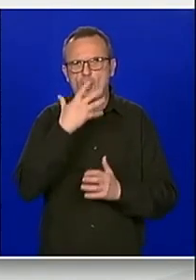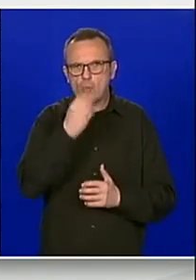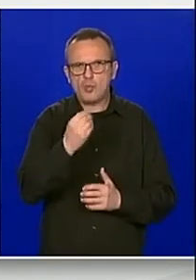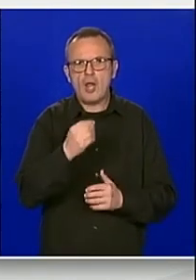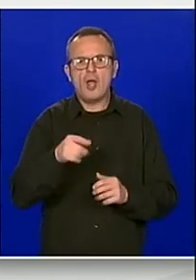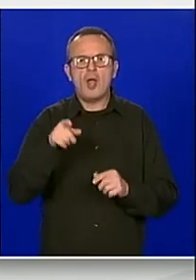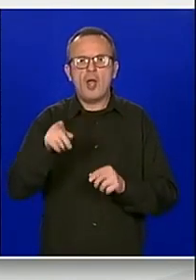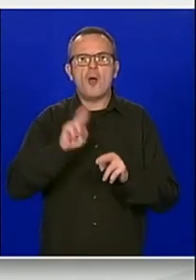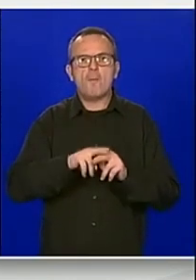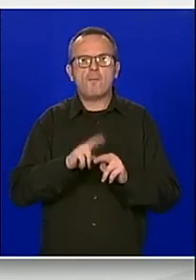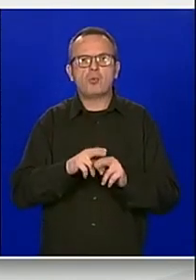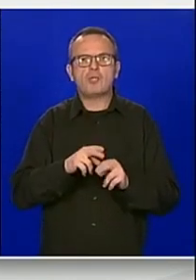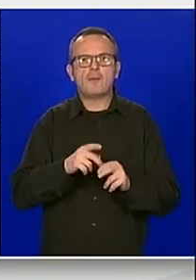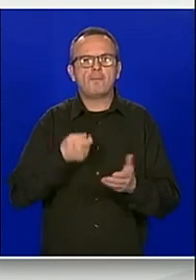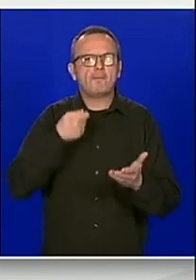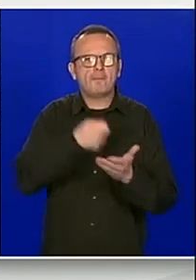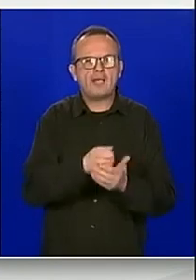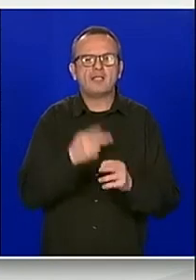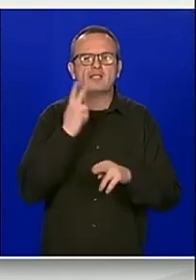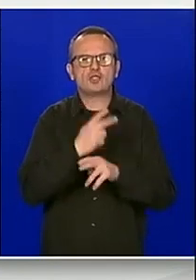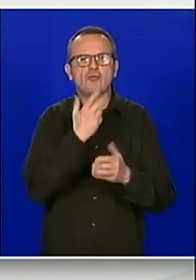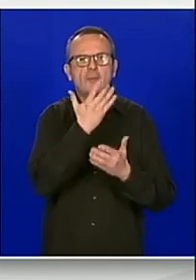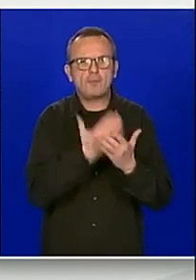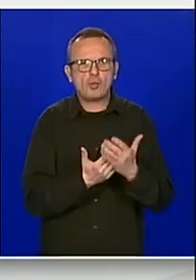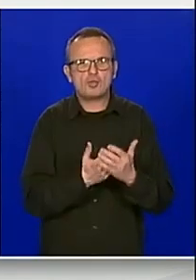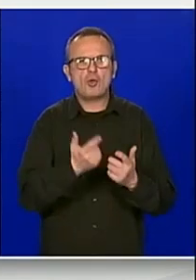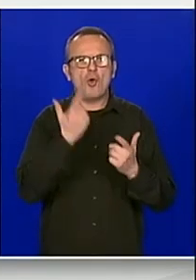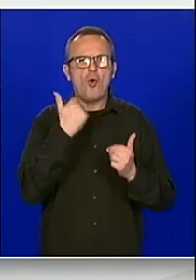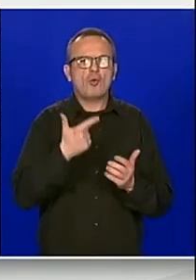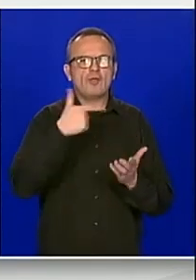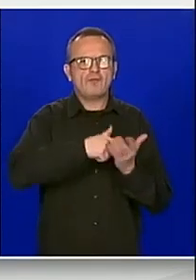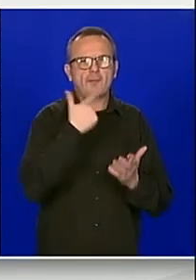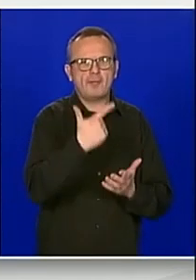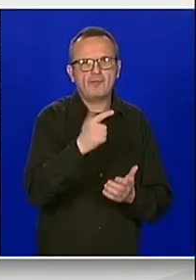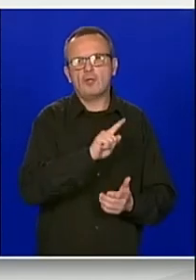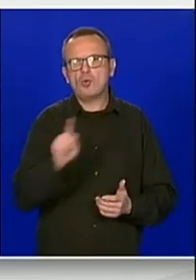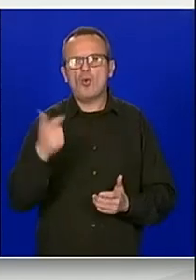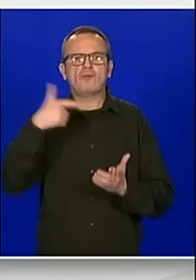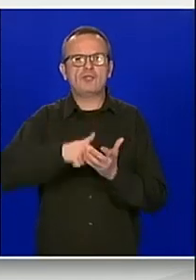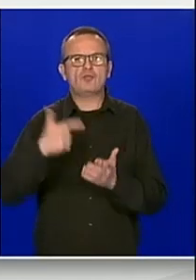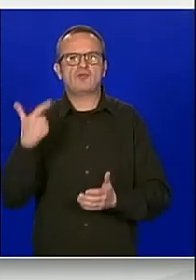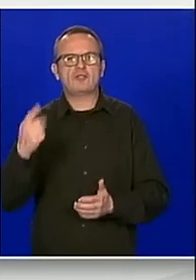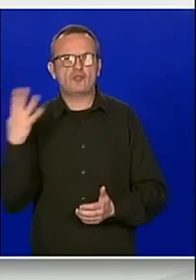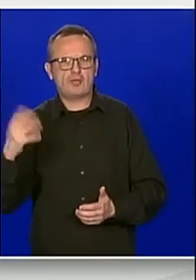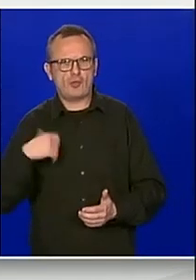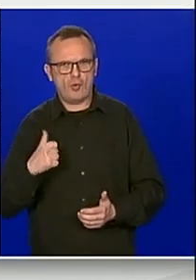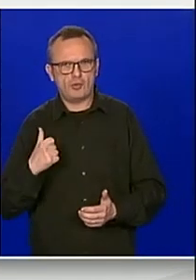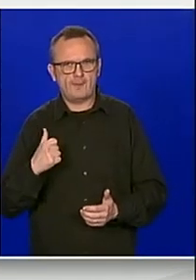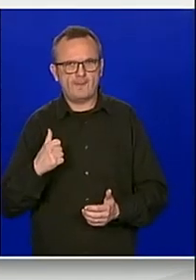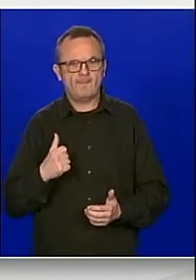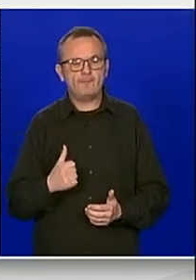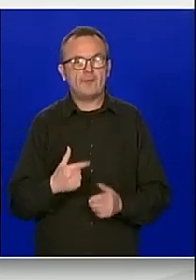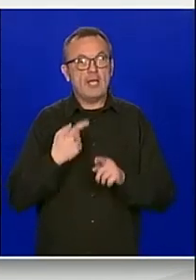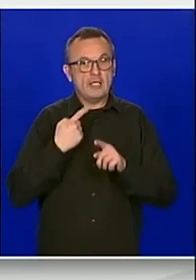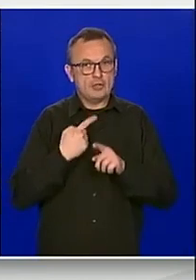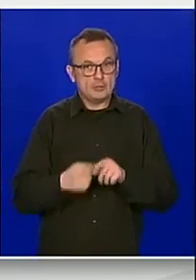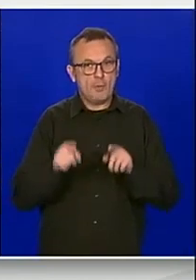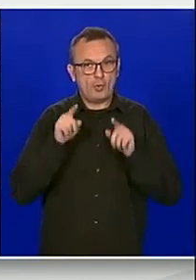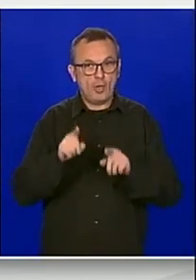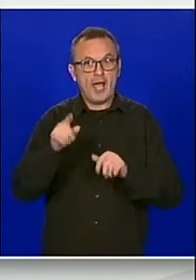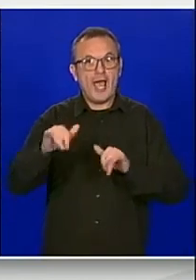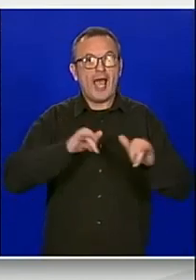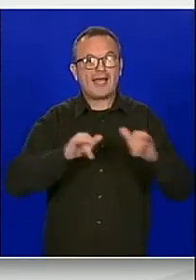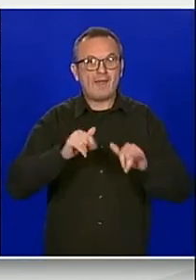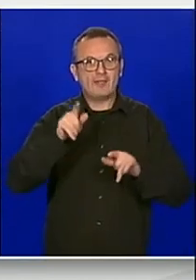proračuna po godinama od 2021. do 2024. godine. S obzirom na to da ravnatelj